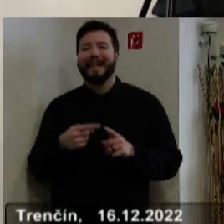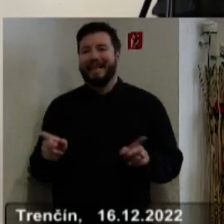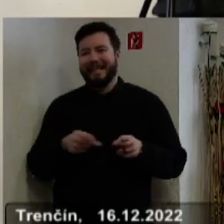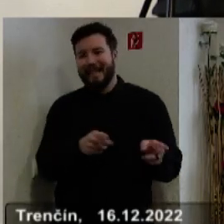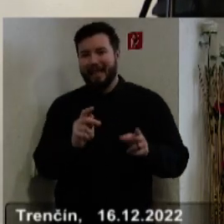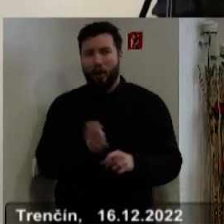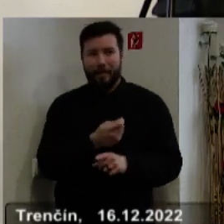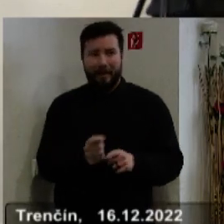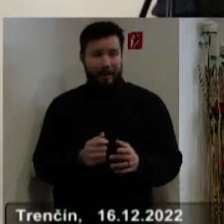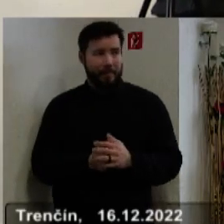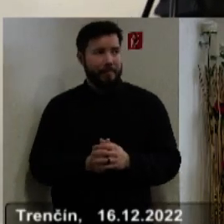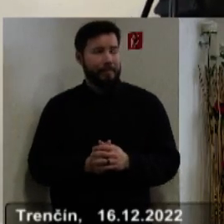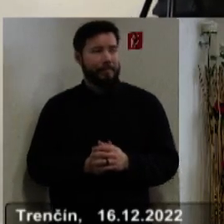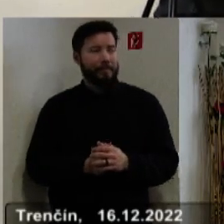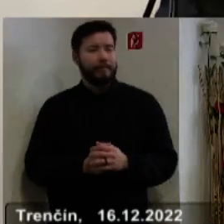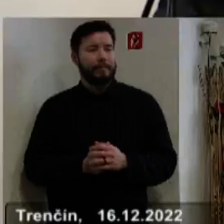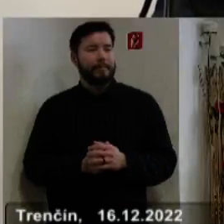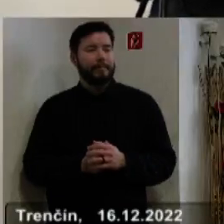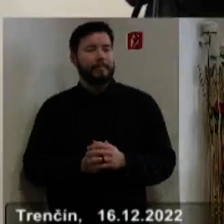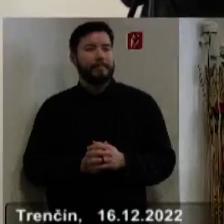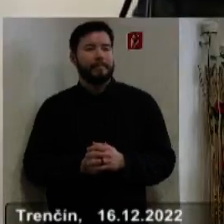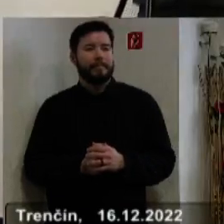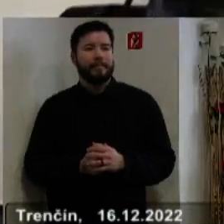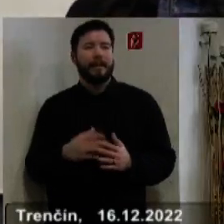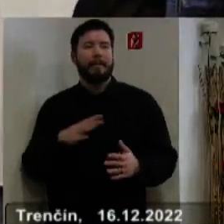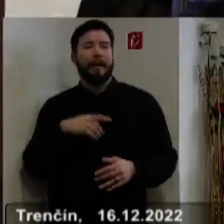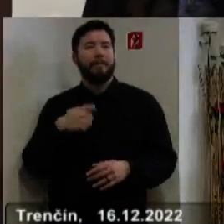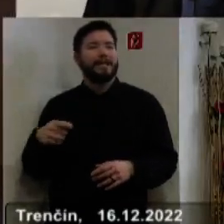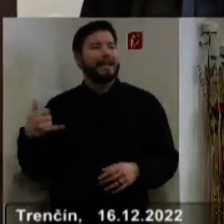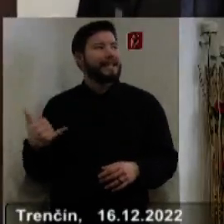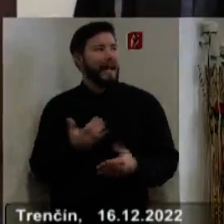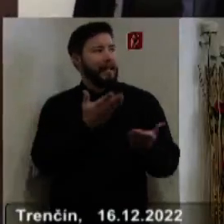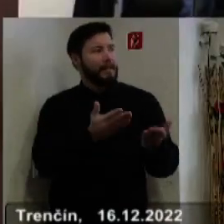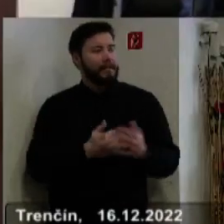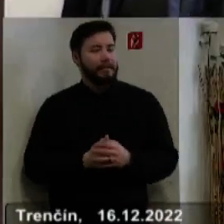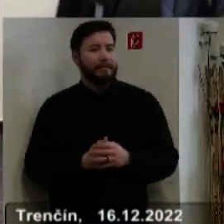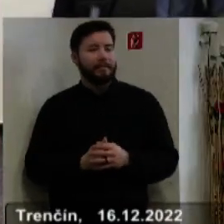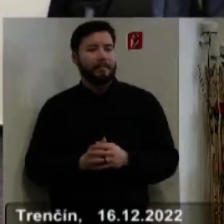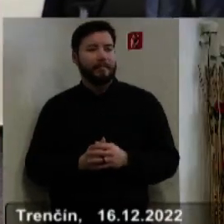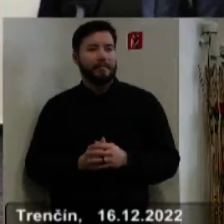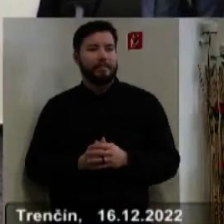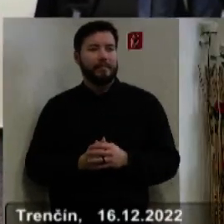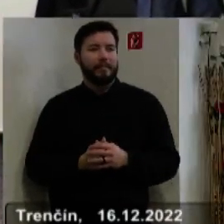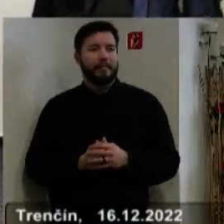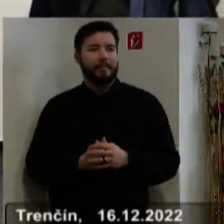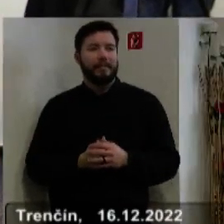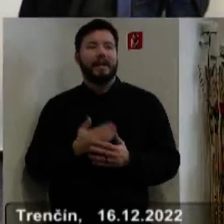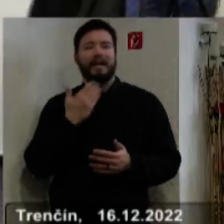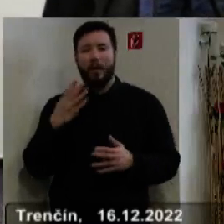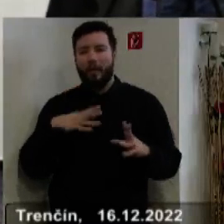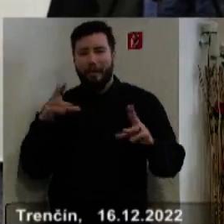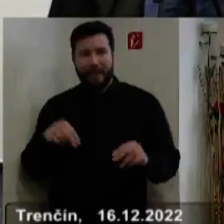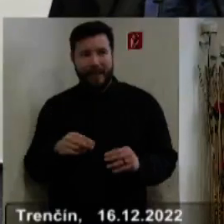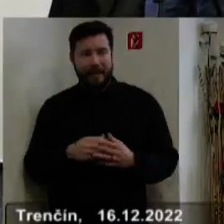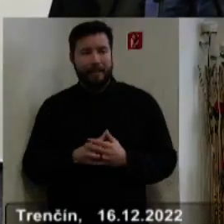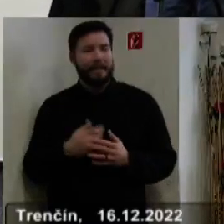iná iná iná cesta 3. trídy. Pán poslanec Janás, nech sa páči. Ďakujem, vážený pán predseda, vážené kolegyne,